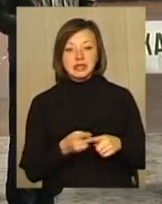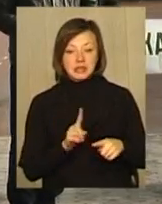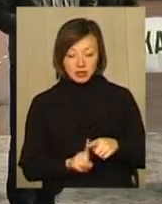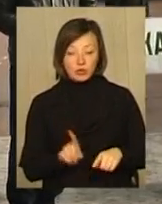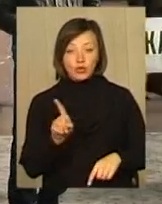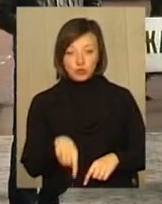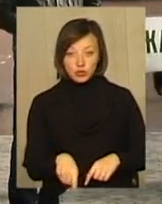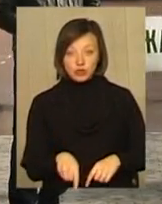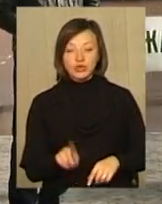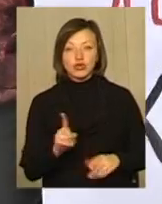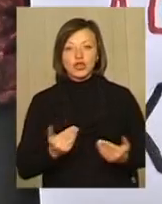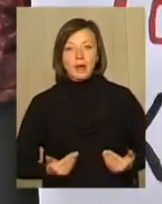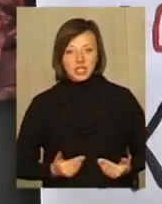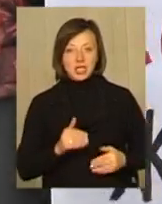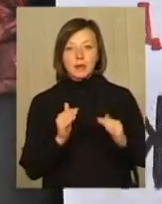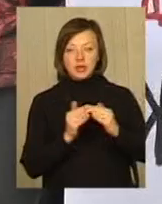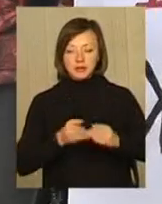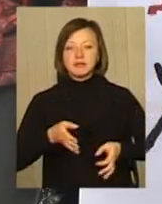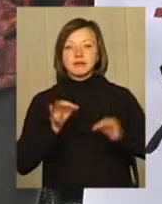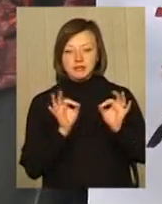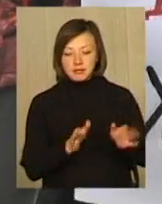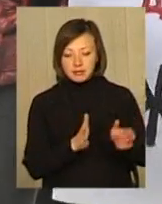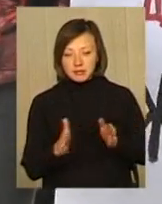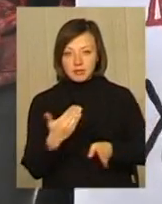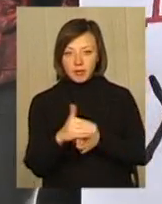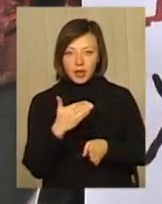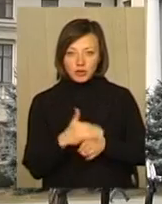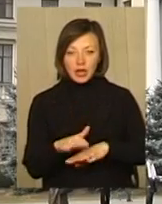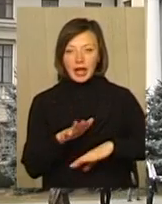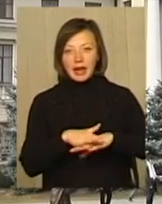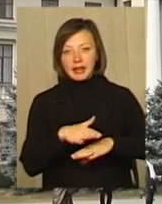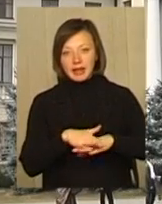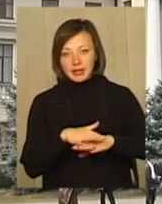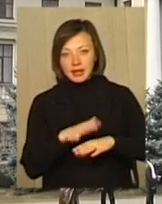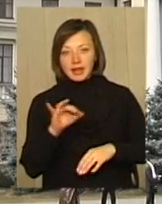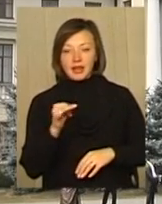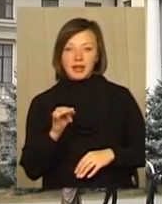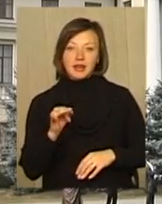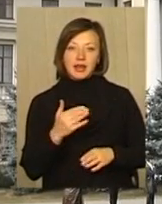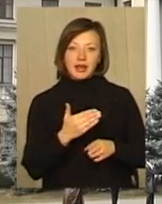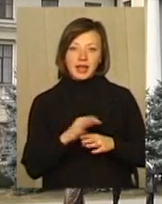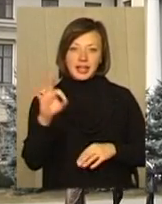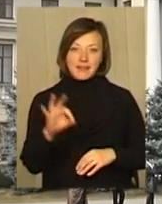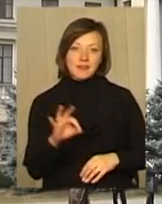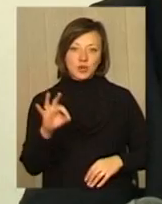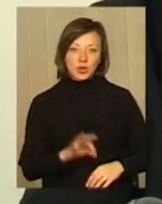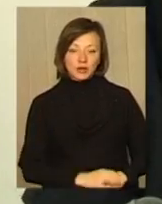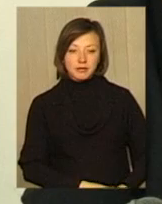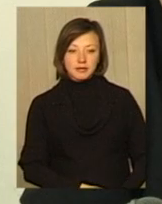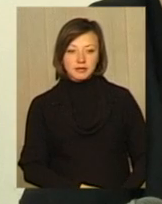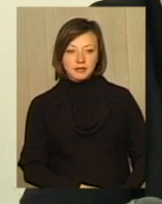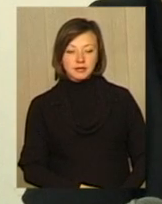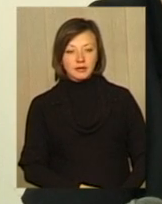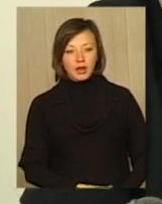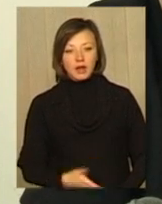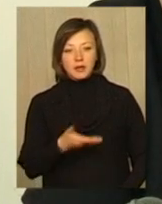запевняють, що потенційні мешканці будинків справно сплачують і кредити у фонд молодіжного будівництва, і кредитні відсотки. Ми повинні